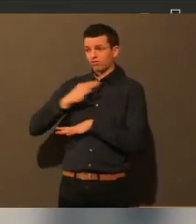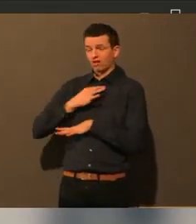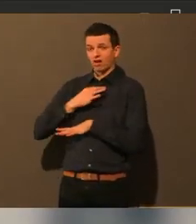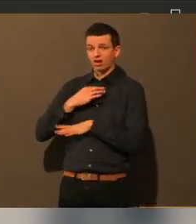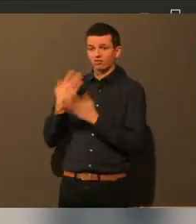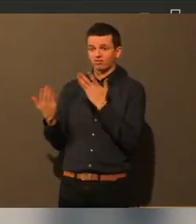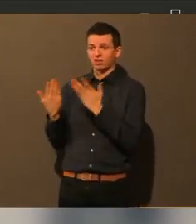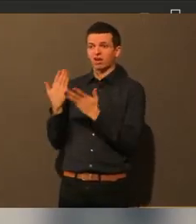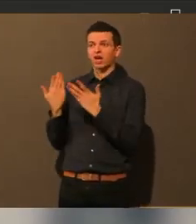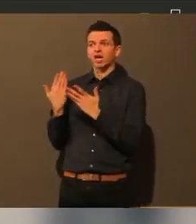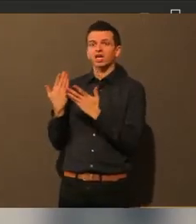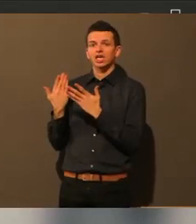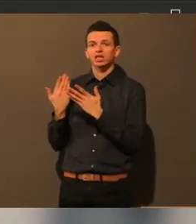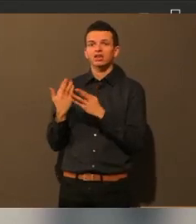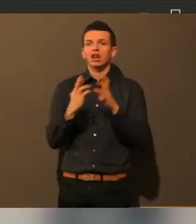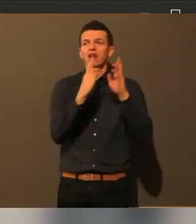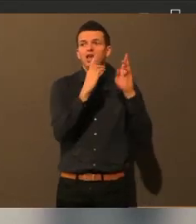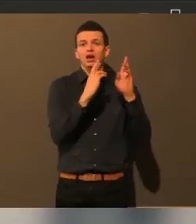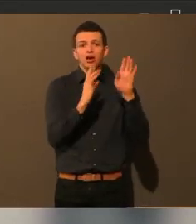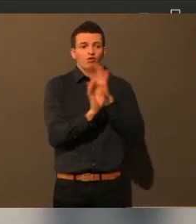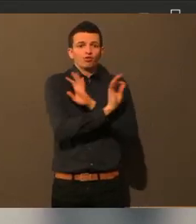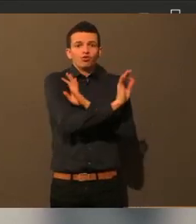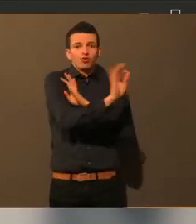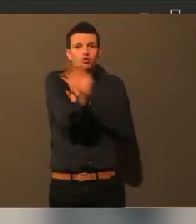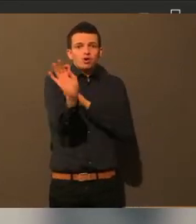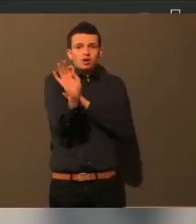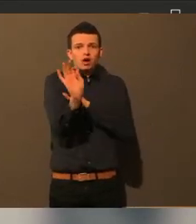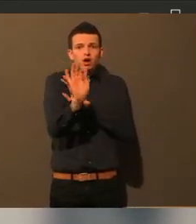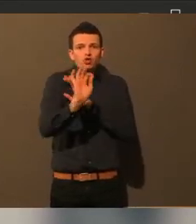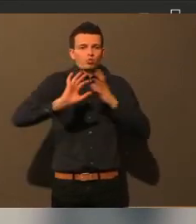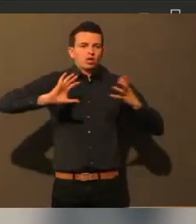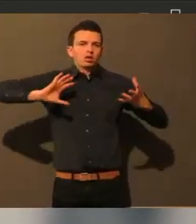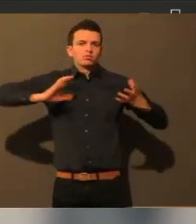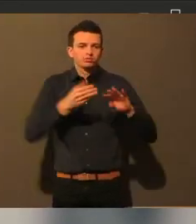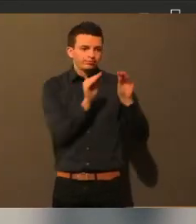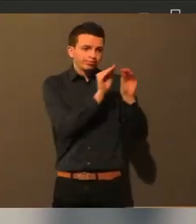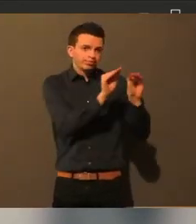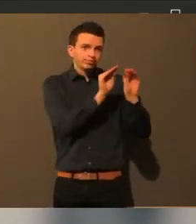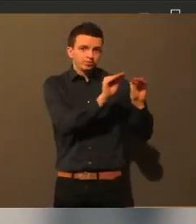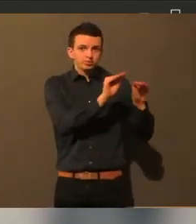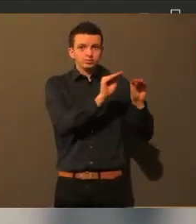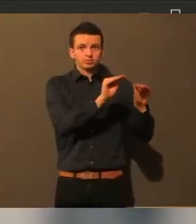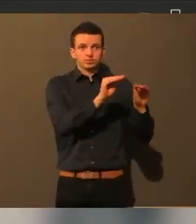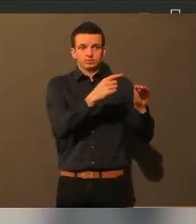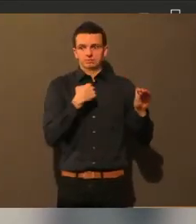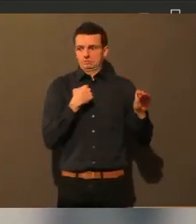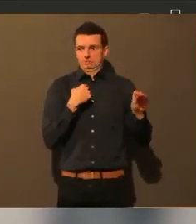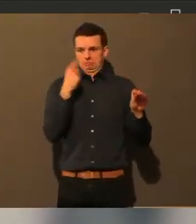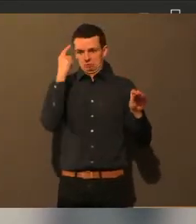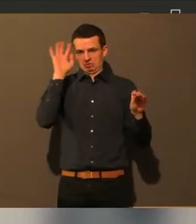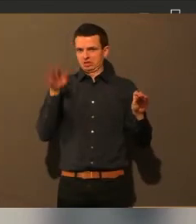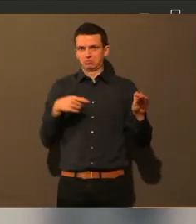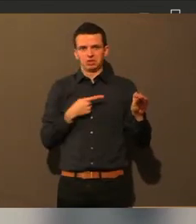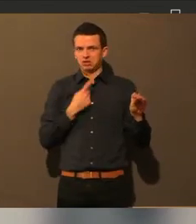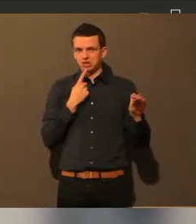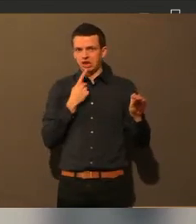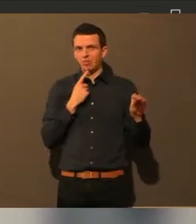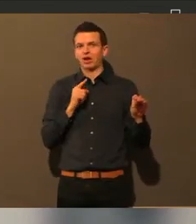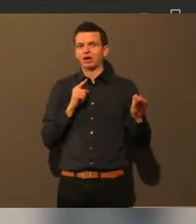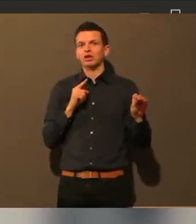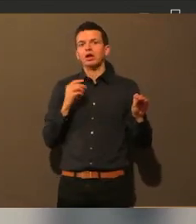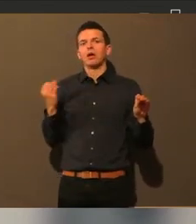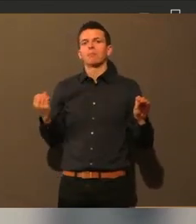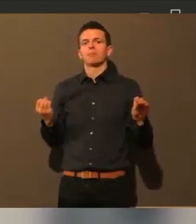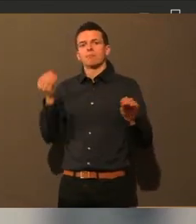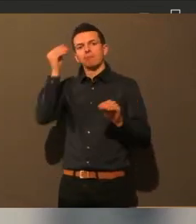Crashkurse gibt. Da bin ich überfragt. Aber da würde ich nachher einfach an unsere Bildungsreferentin weitergeben, die vielleicht